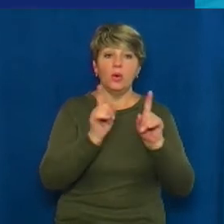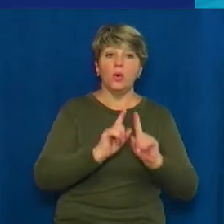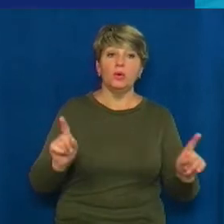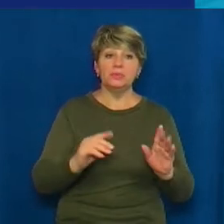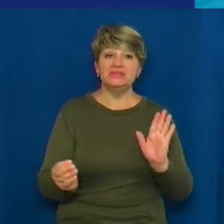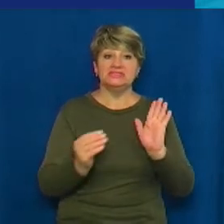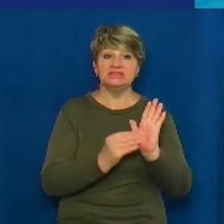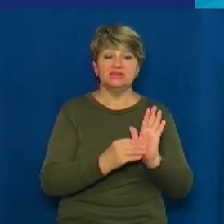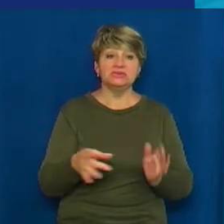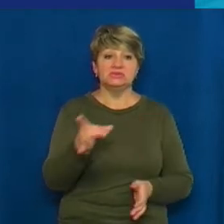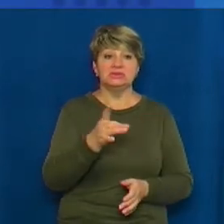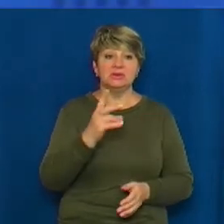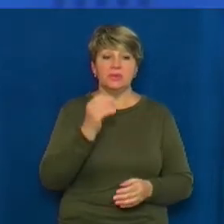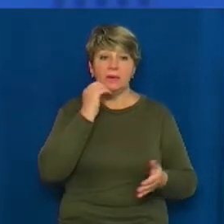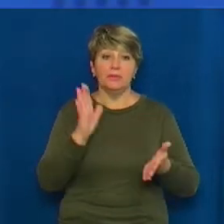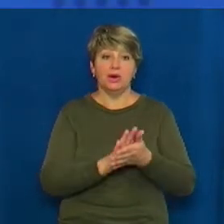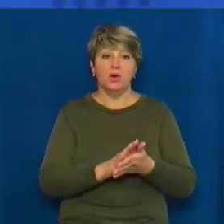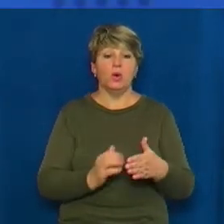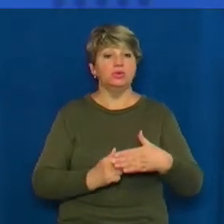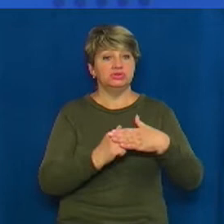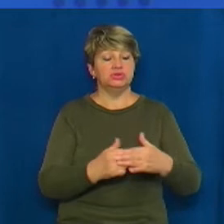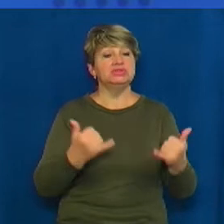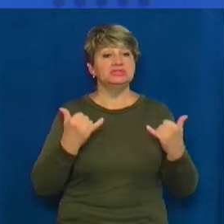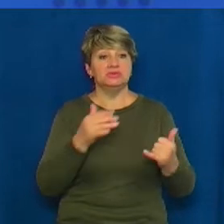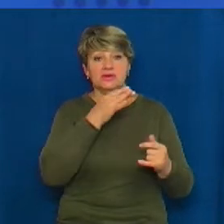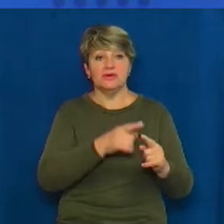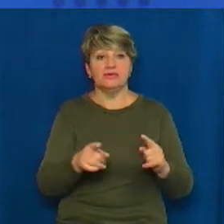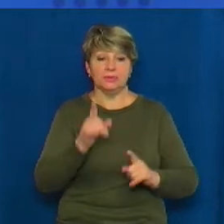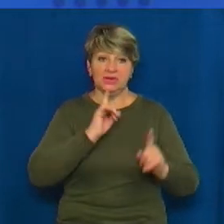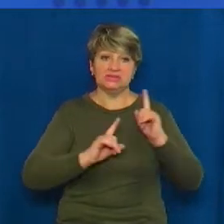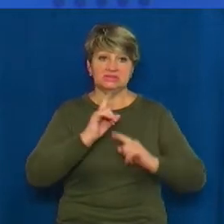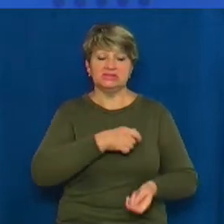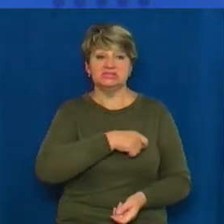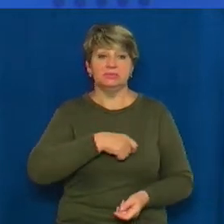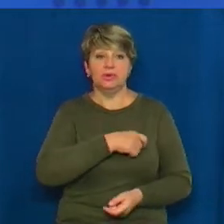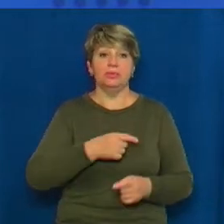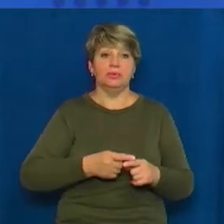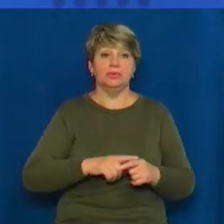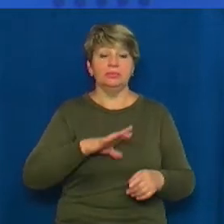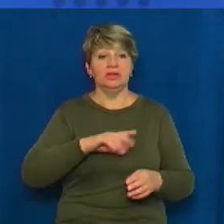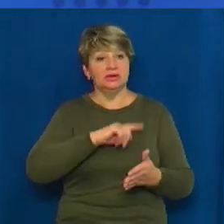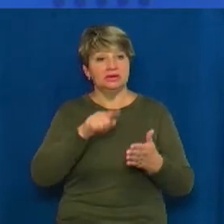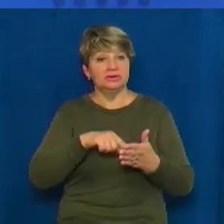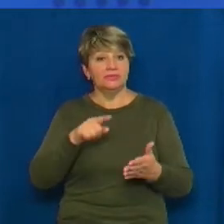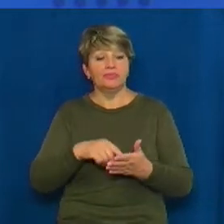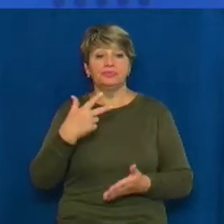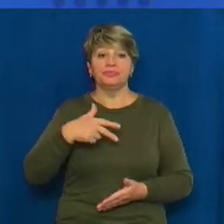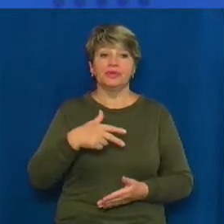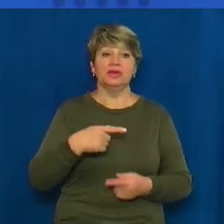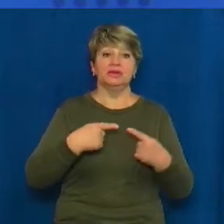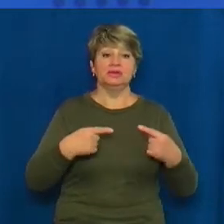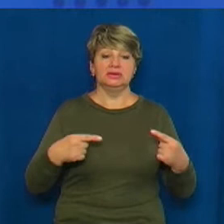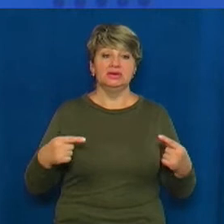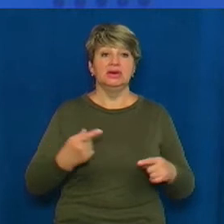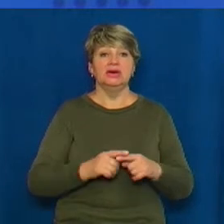на постійній основі. Сьогодні під час сесії депутати розглянули 30 галузевих питань. Серед них – затвердження статуту